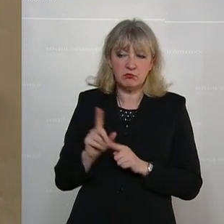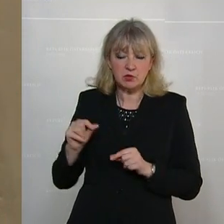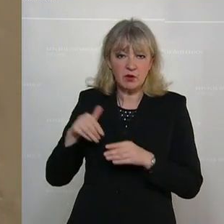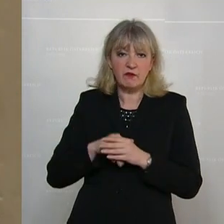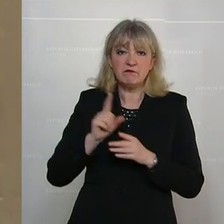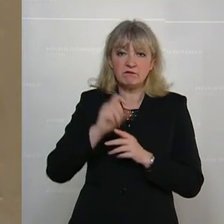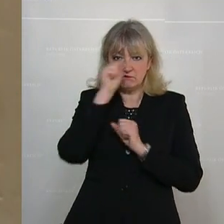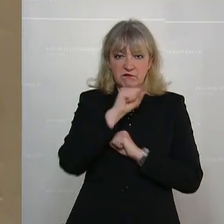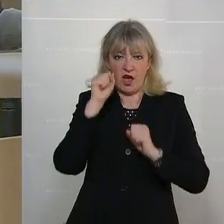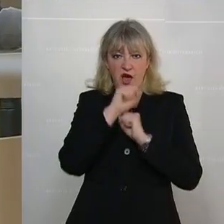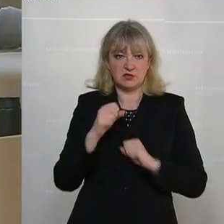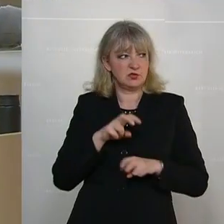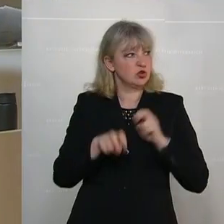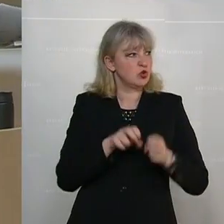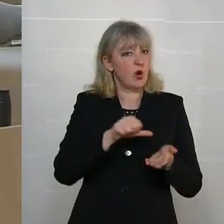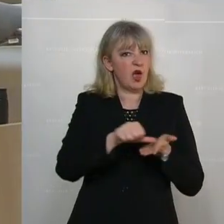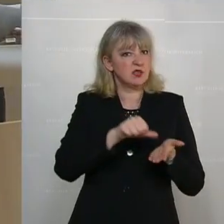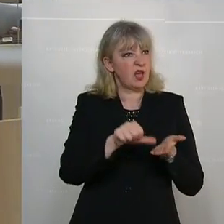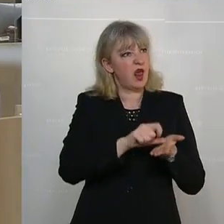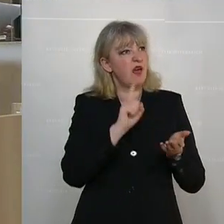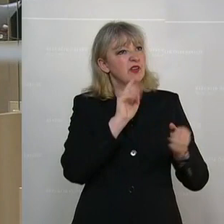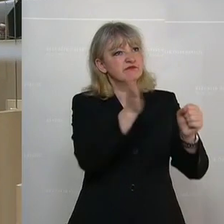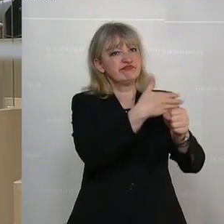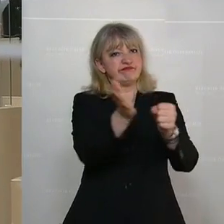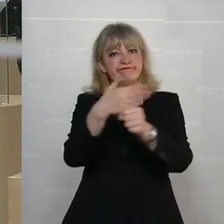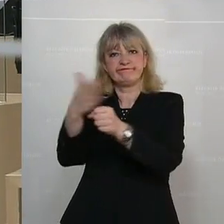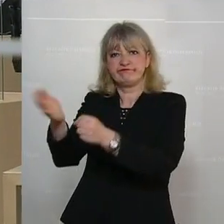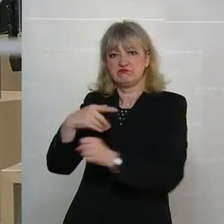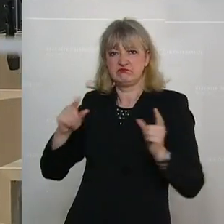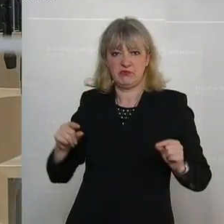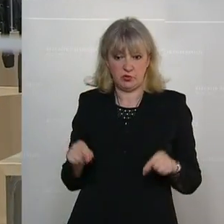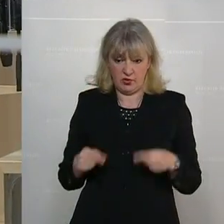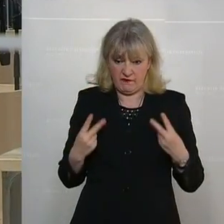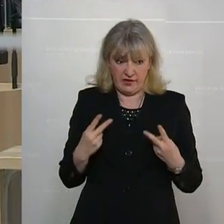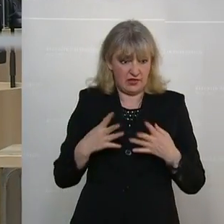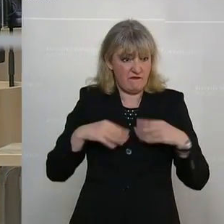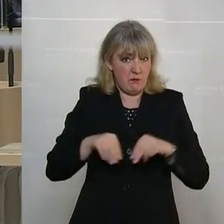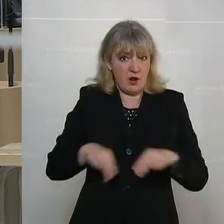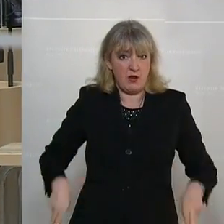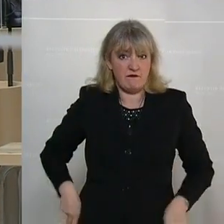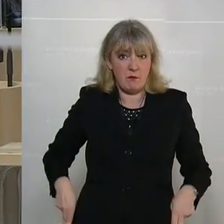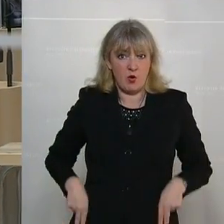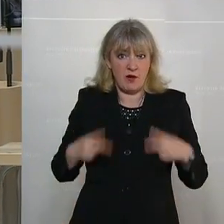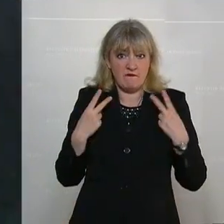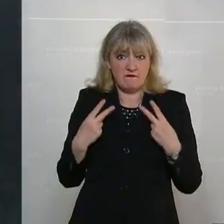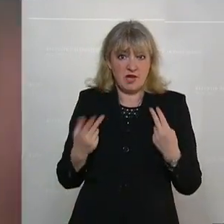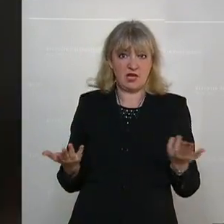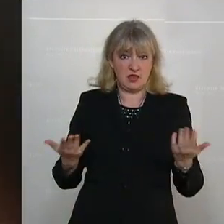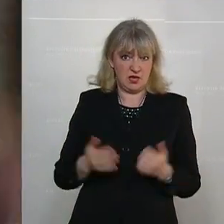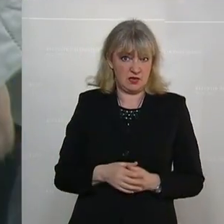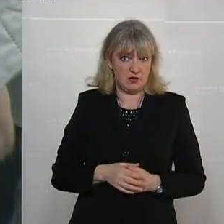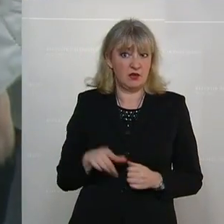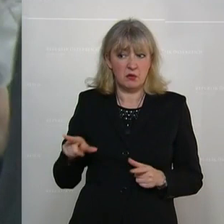ein Schlag ins Gesicht für jeden Steuerzahler, für jede Steuerzahlerin. Hier geht es um das Familiensilber und um nichts anderes. Es ist